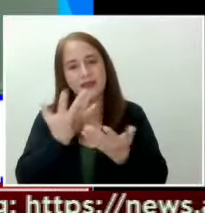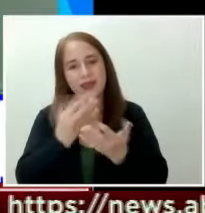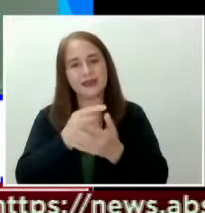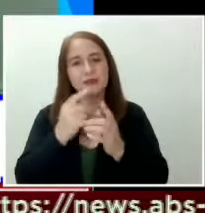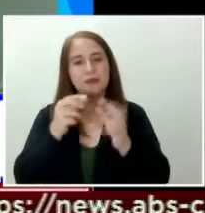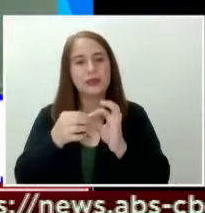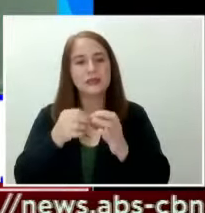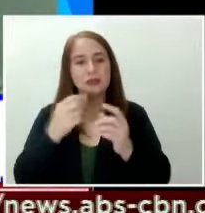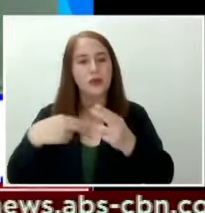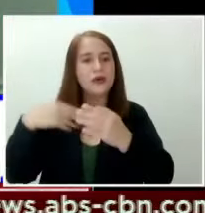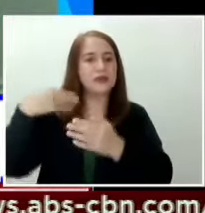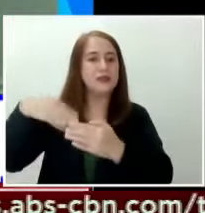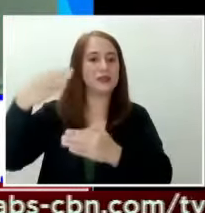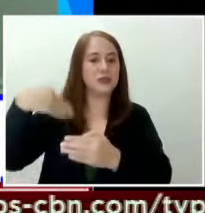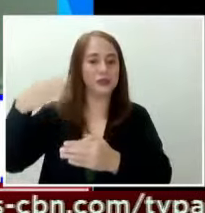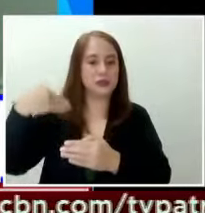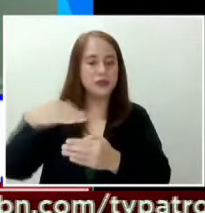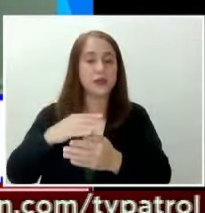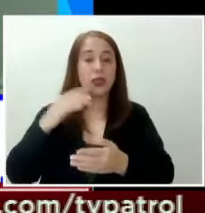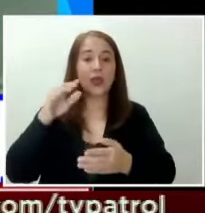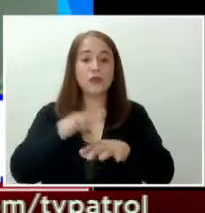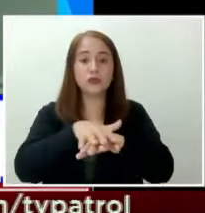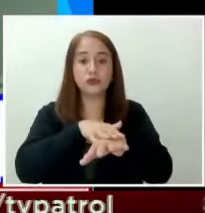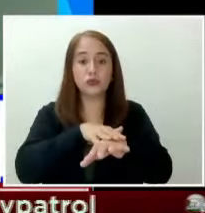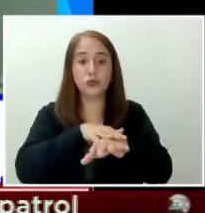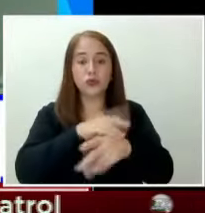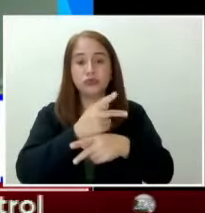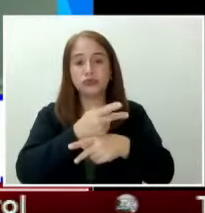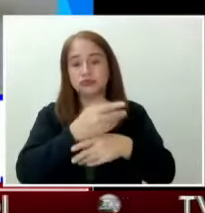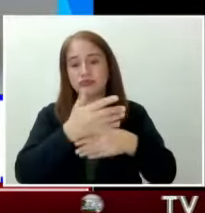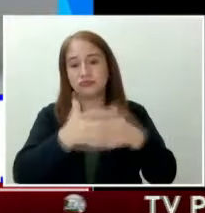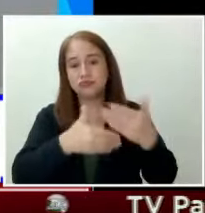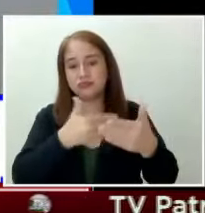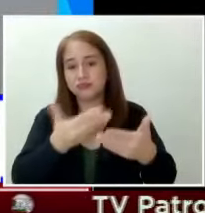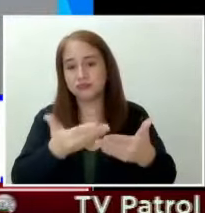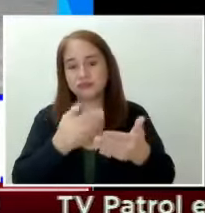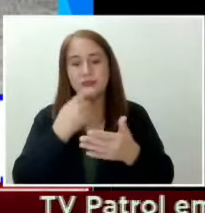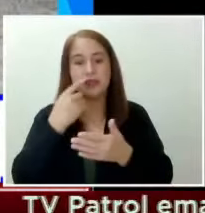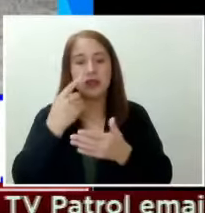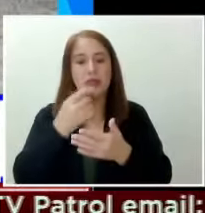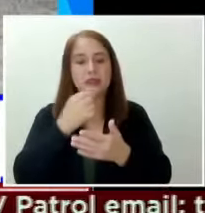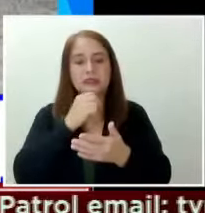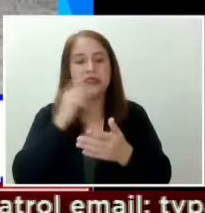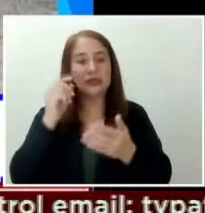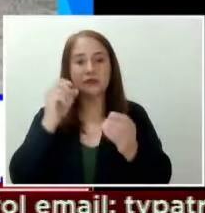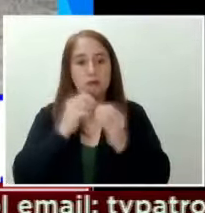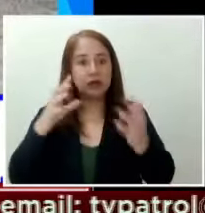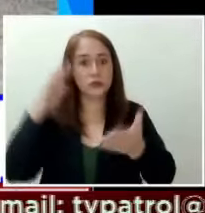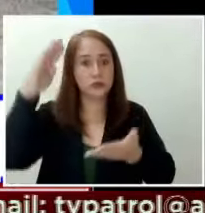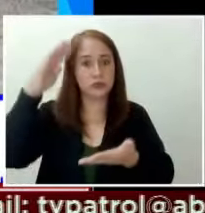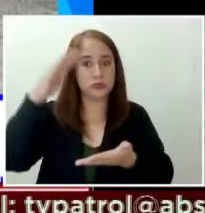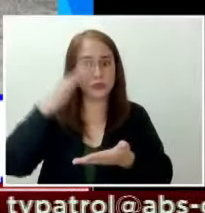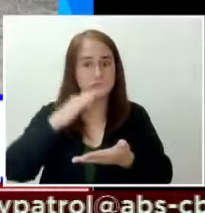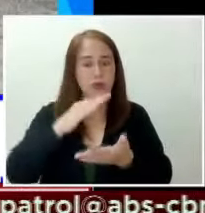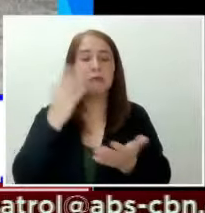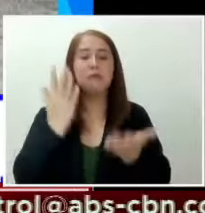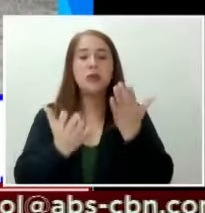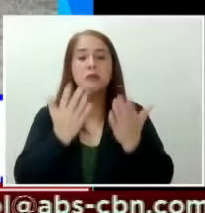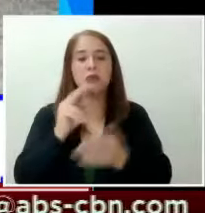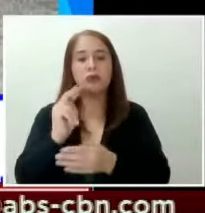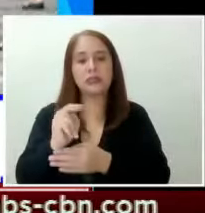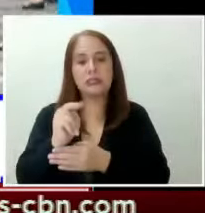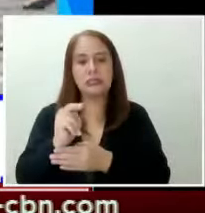natin. Kung mabagal yung pagbaba ng reproduction number or hindi masyadong bumababa, then siguro kailangan natin